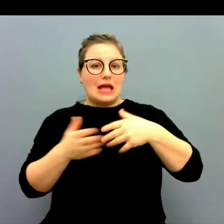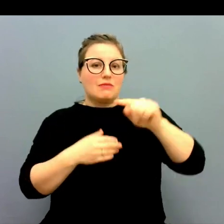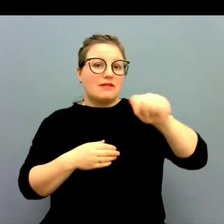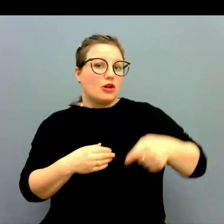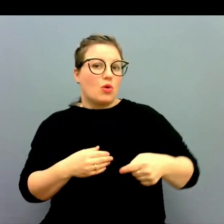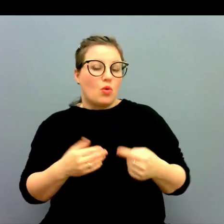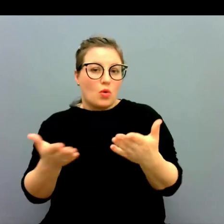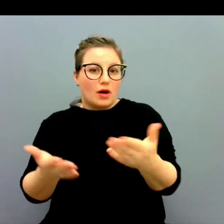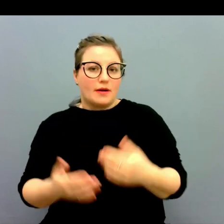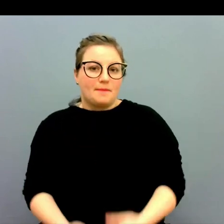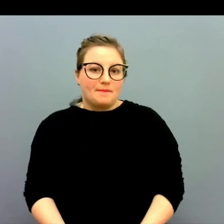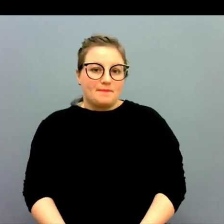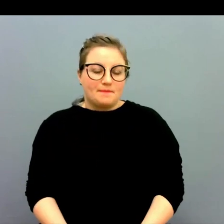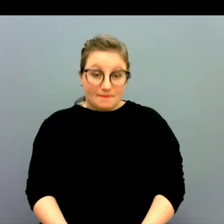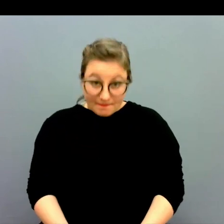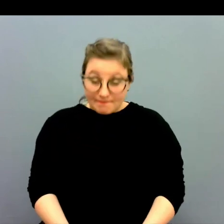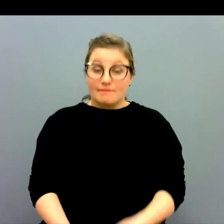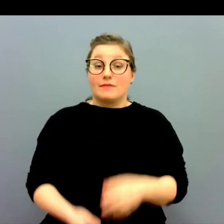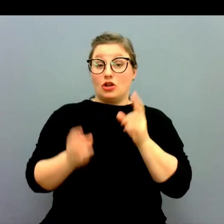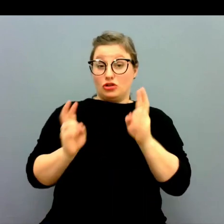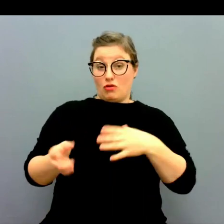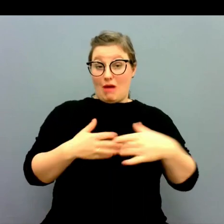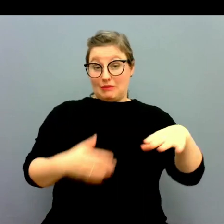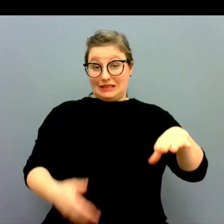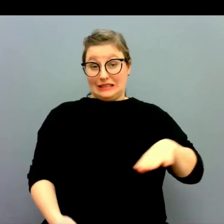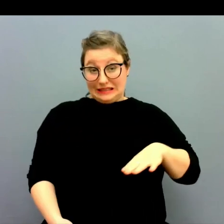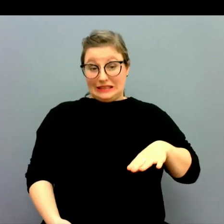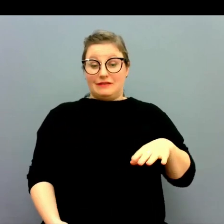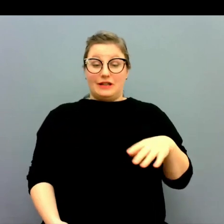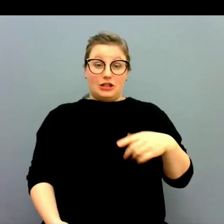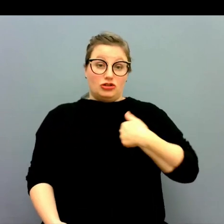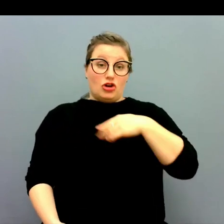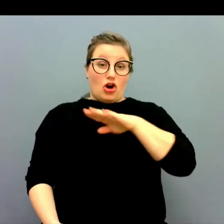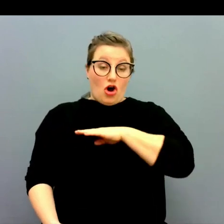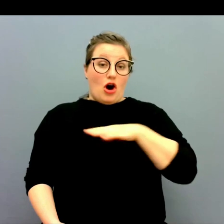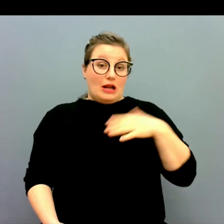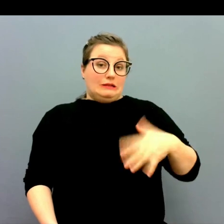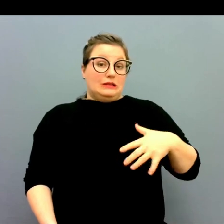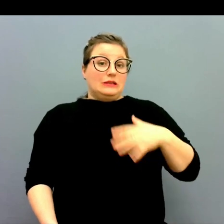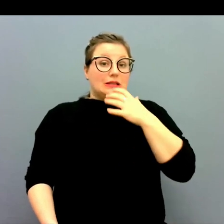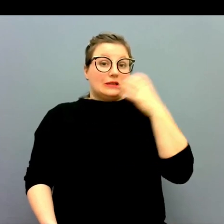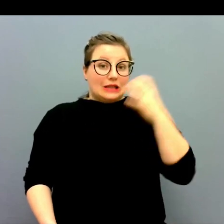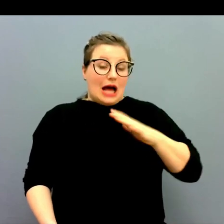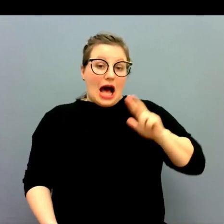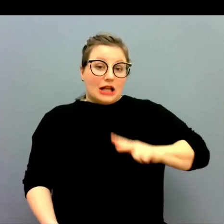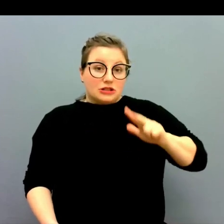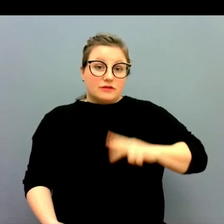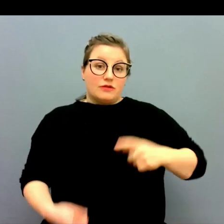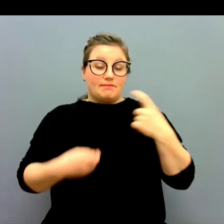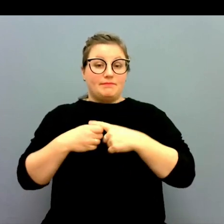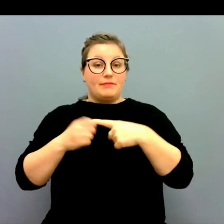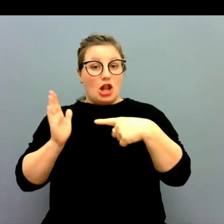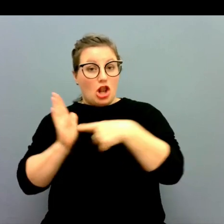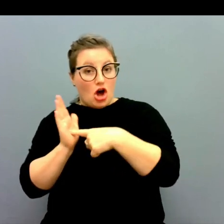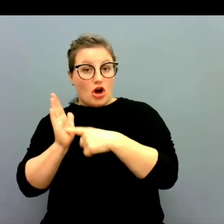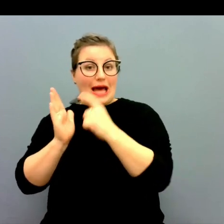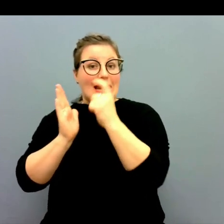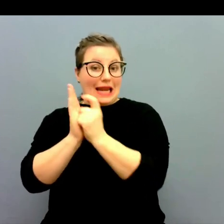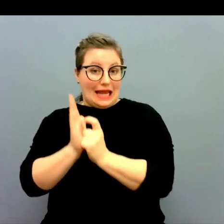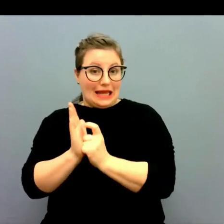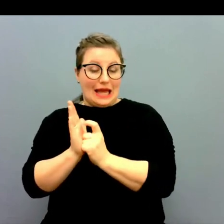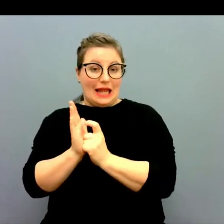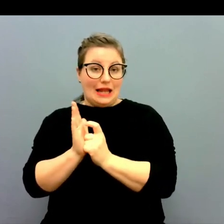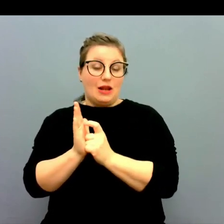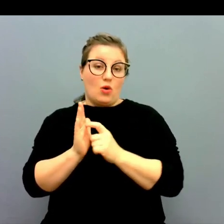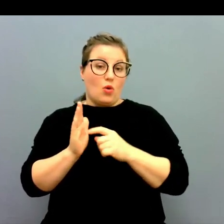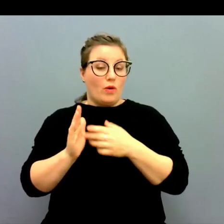möjligt? Ja men som arbetsgivare har vi ju först och främst ett jättestort ansvar utifrån lagar och regler. Och ett